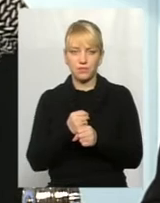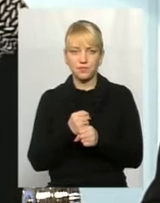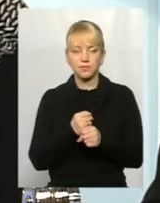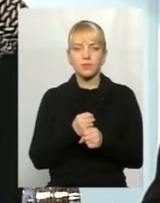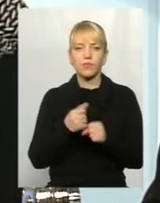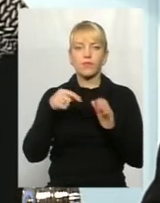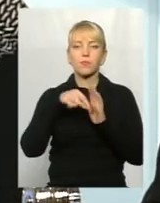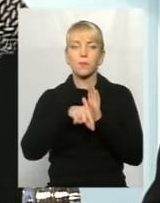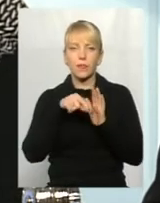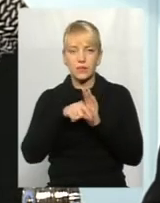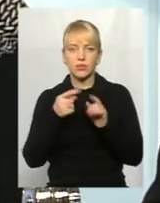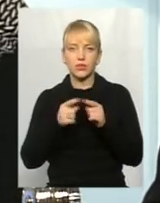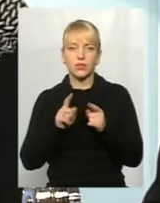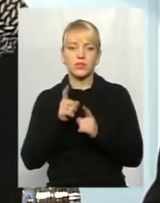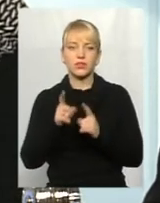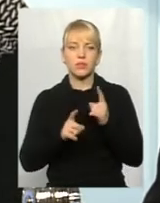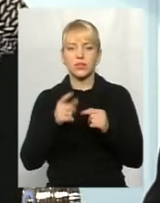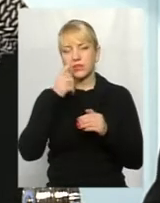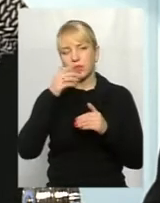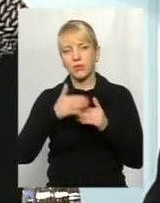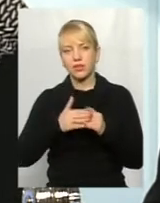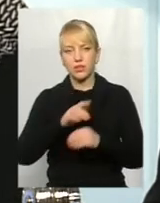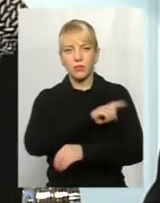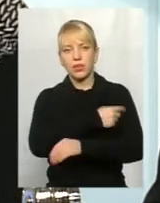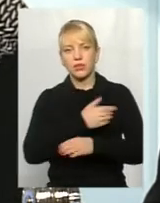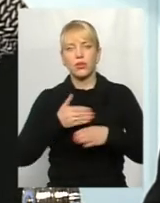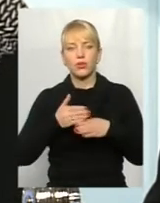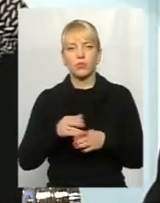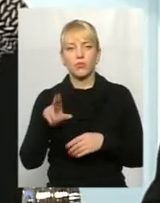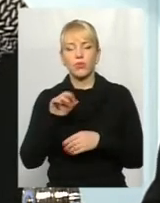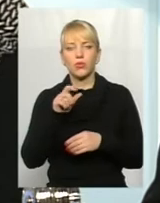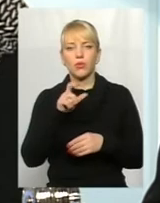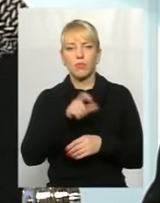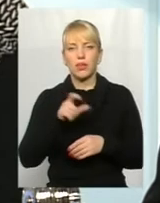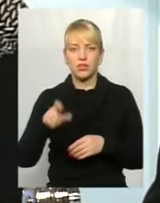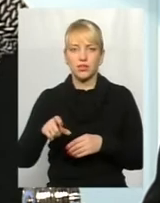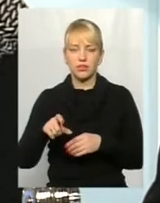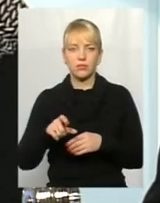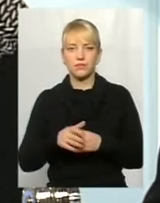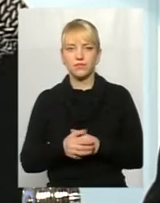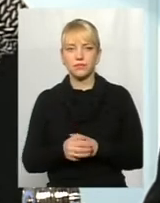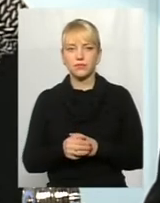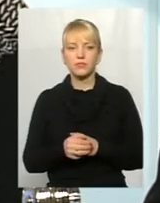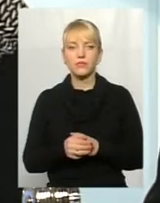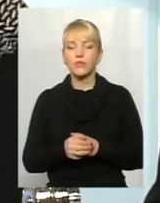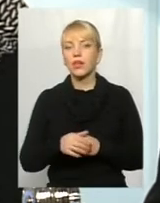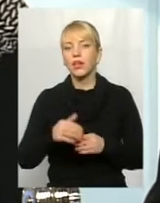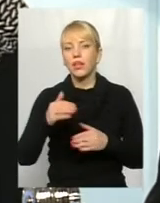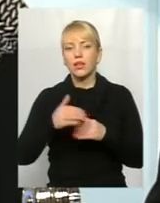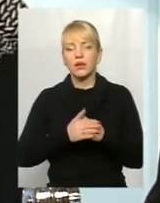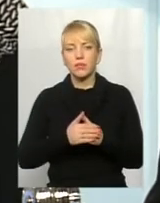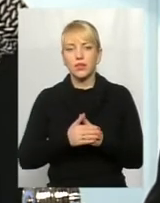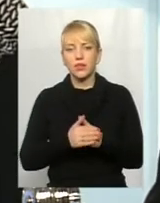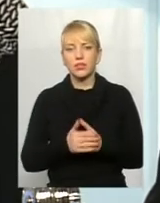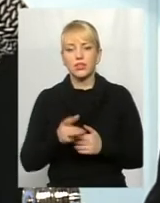Суть цих змін – це наближення медичної допомоги до мешканців, наближення в